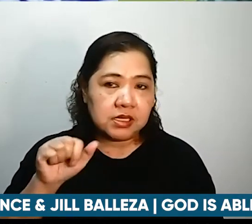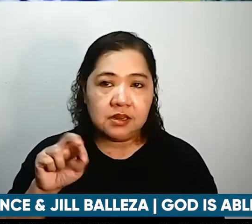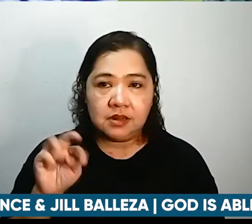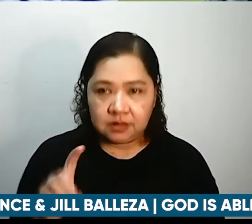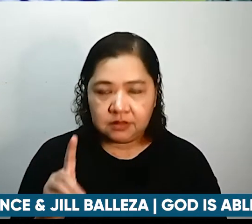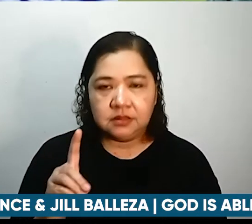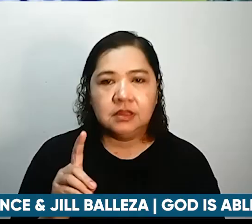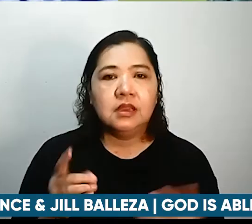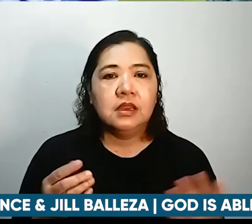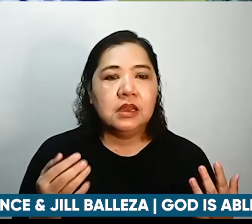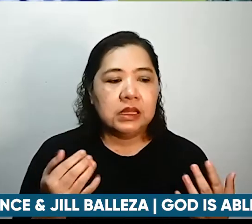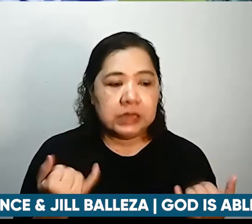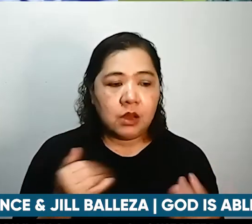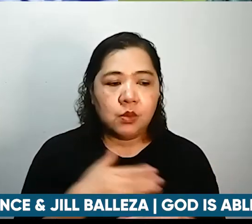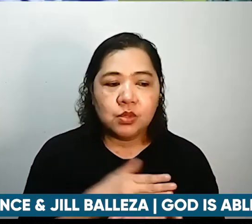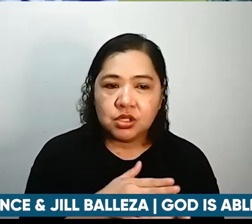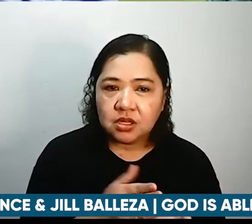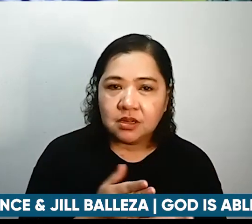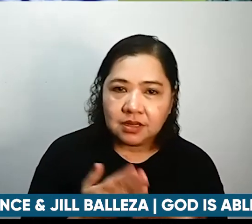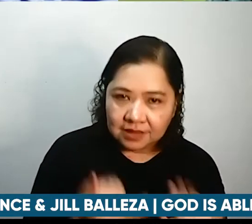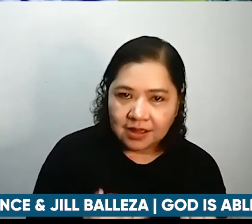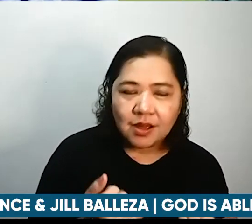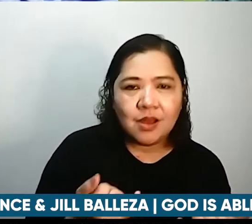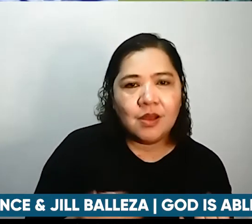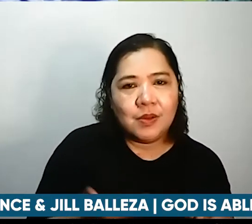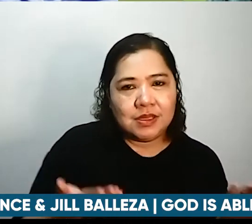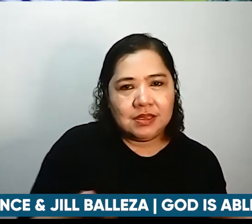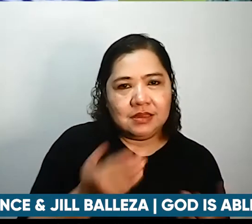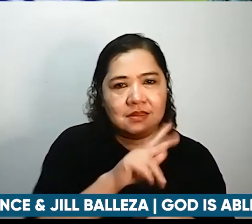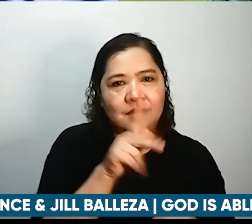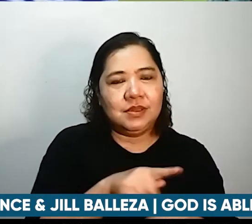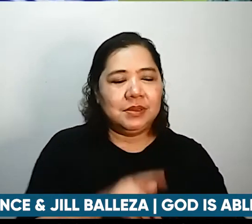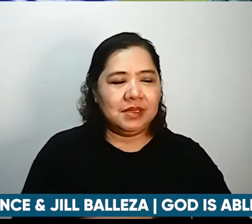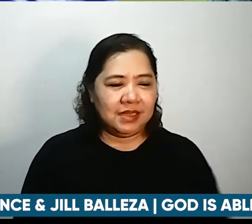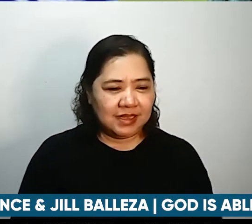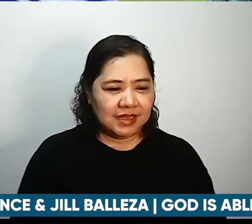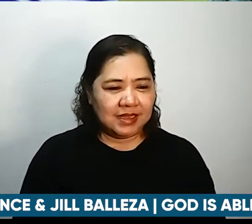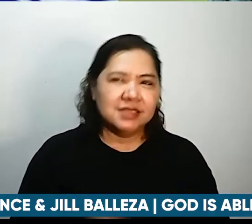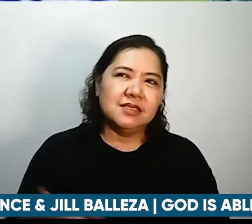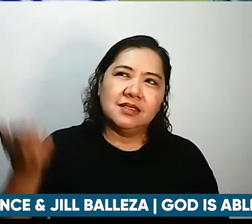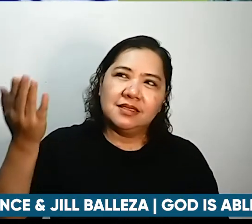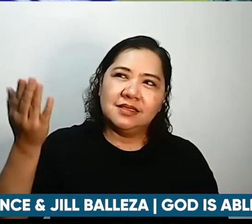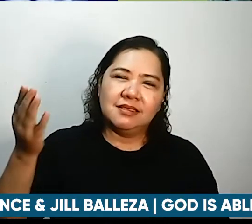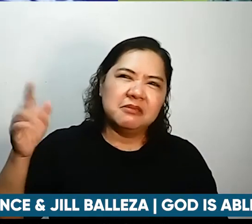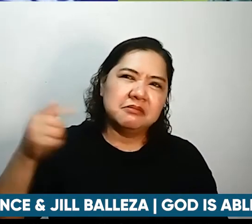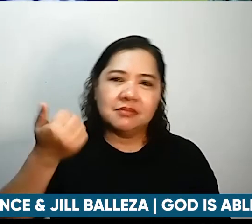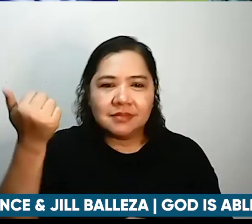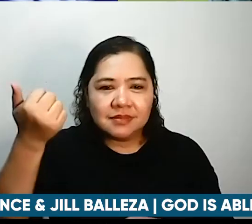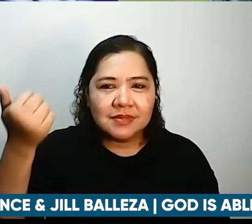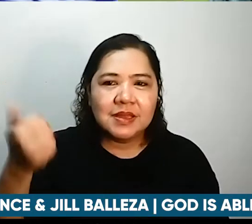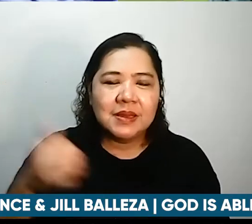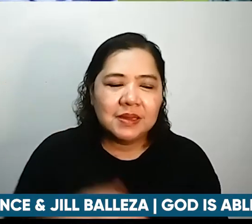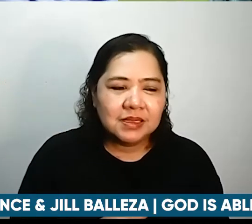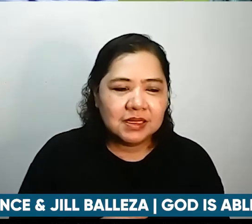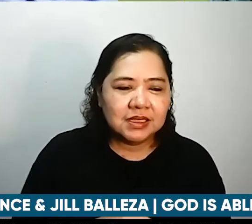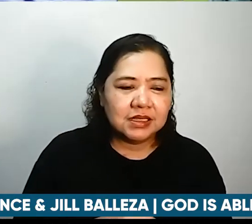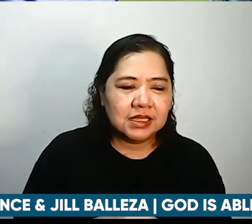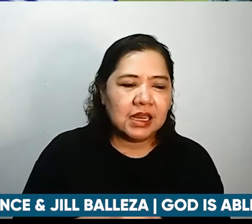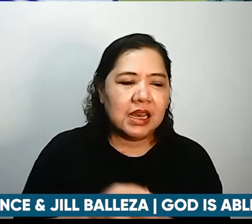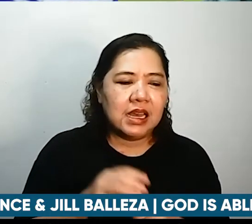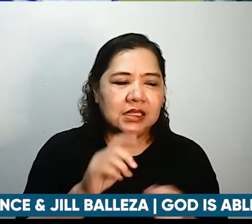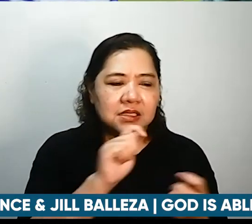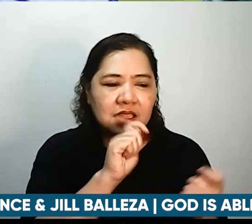namin so Jill will be ano doon tinatagalog niya and then will be the voice as well so